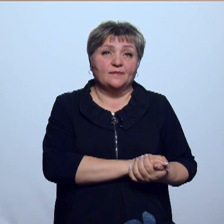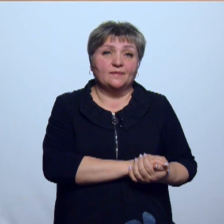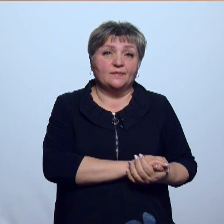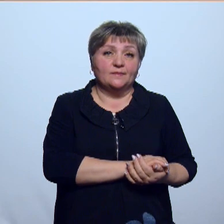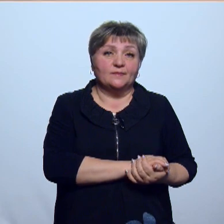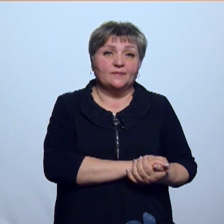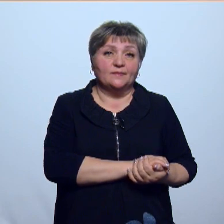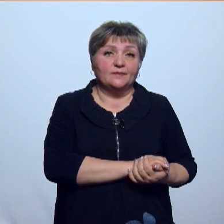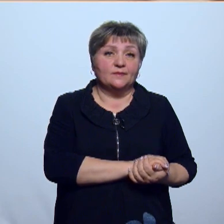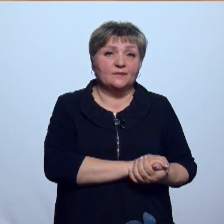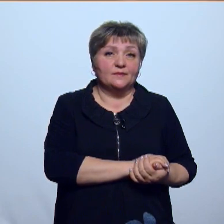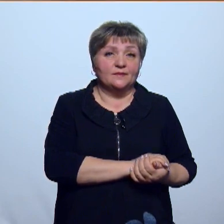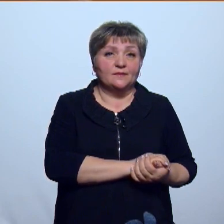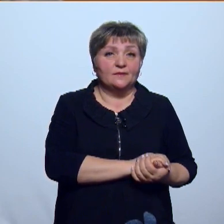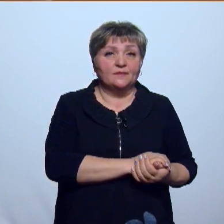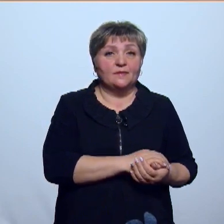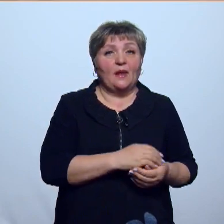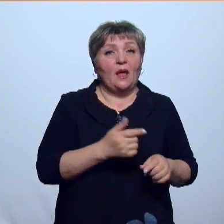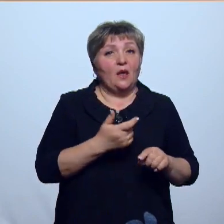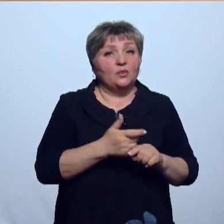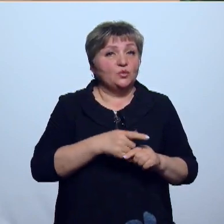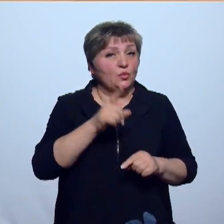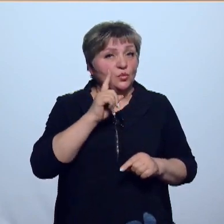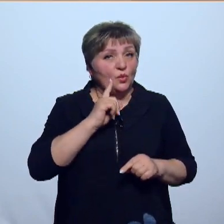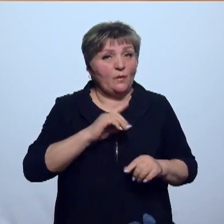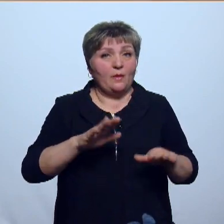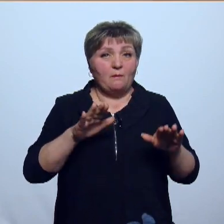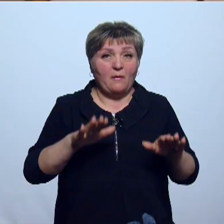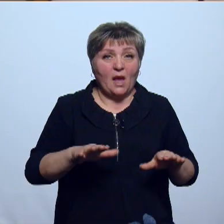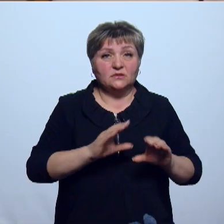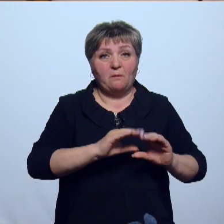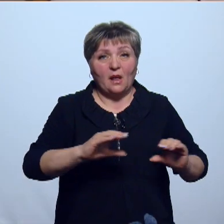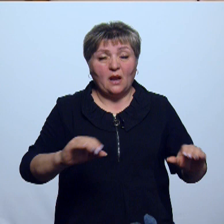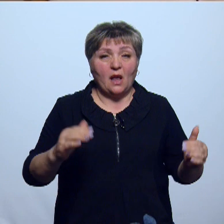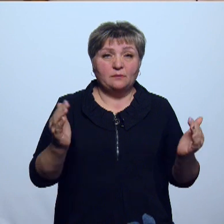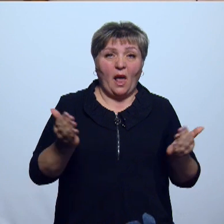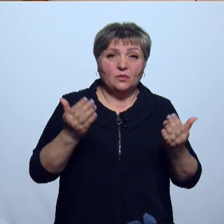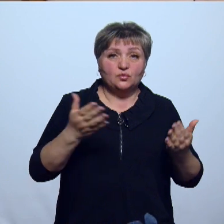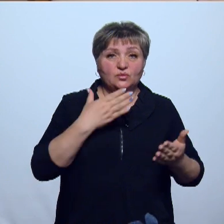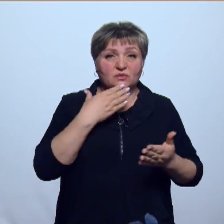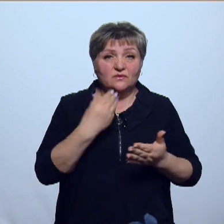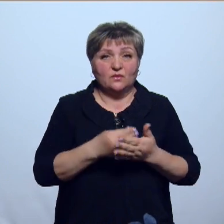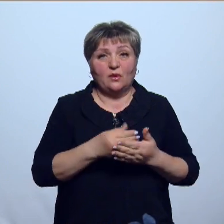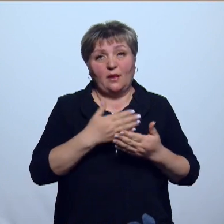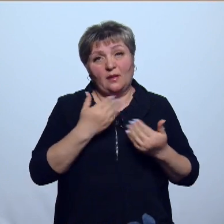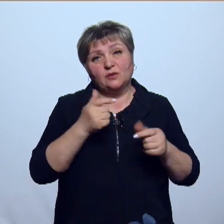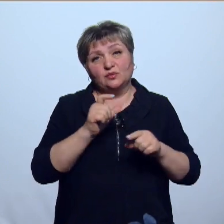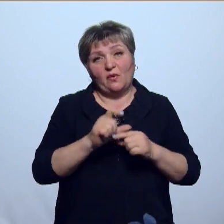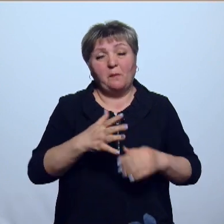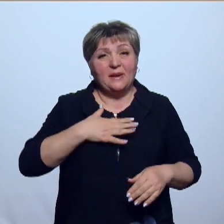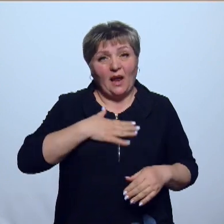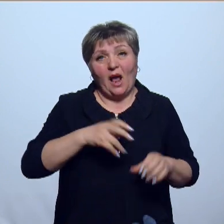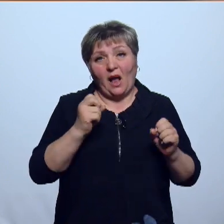Обустроилась я замечательно. У меня очень удобное спальное место. Снова матрасом, новая подушка. Просто даже нет слов. Как приятно. И